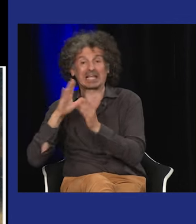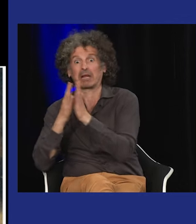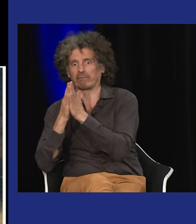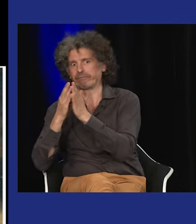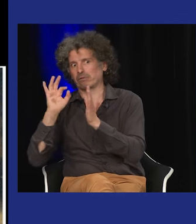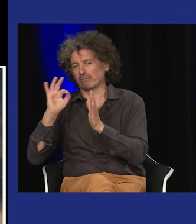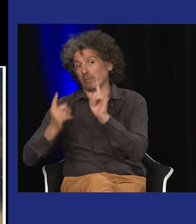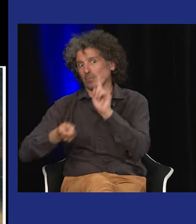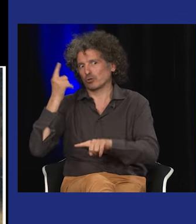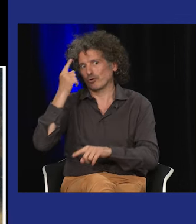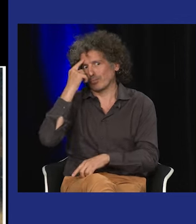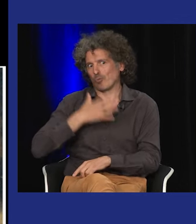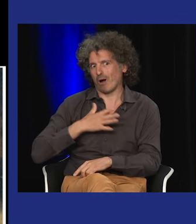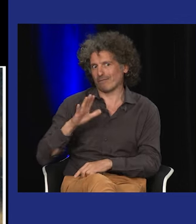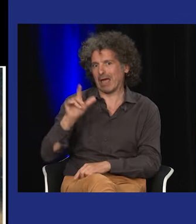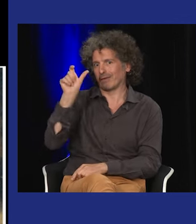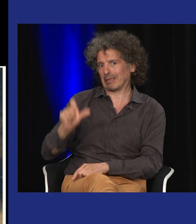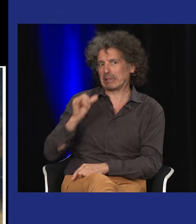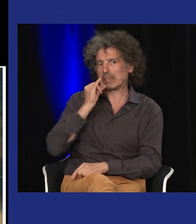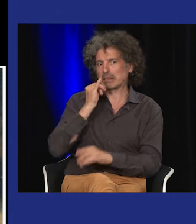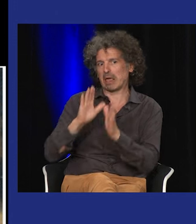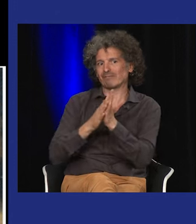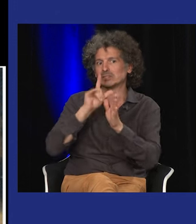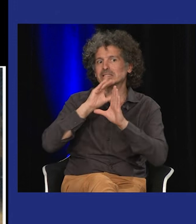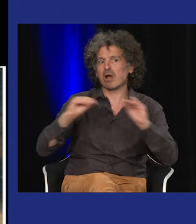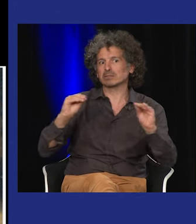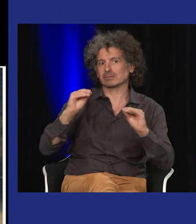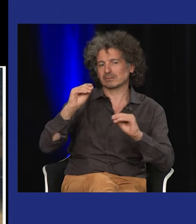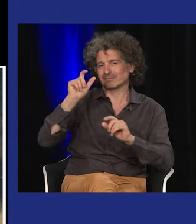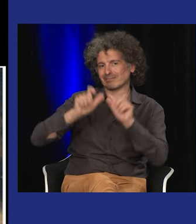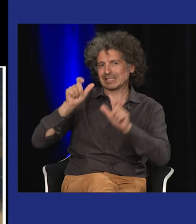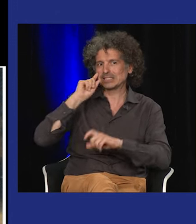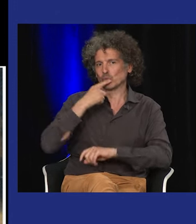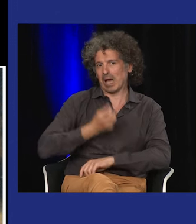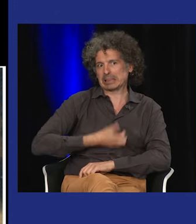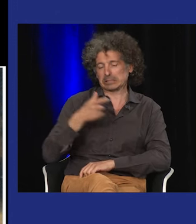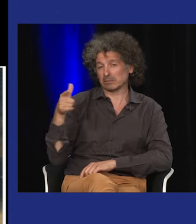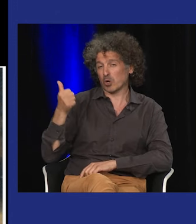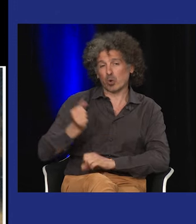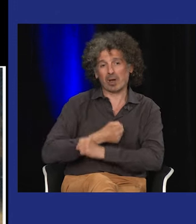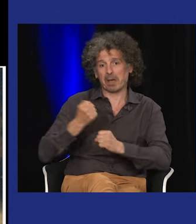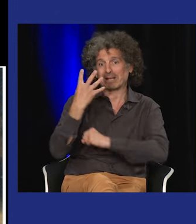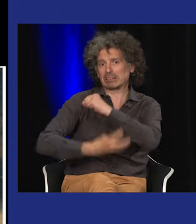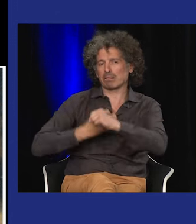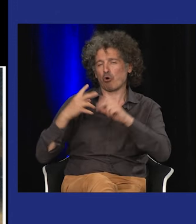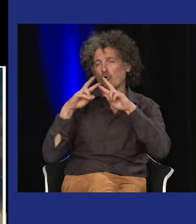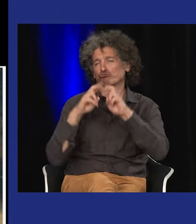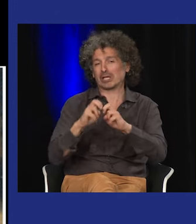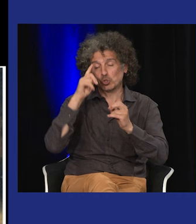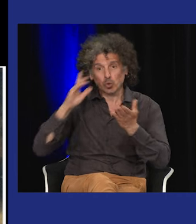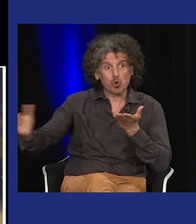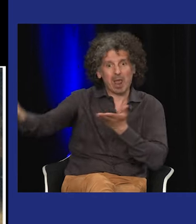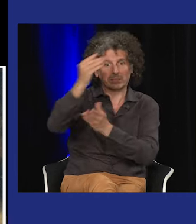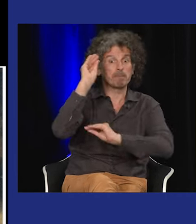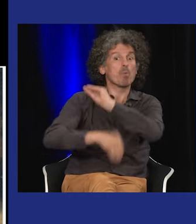notamment. Il y a des livres sur l'histoire. Yann Quentin, qui a parlé de dictionnaire.